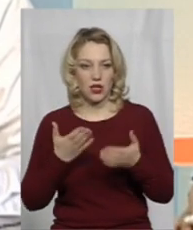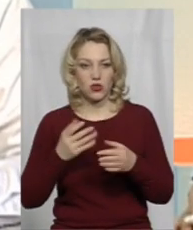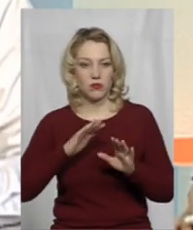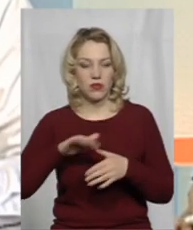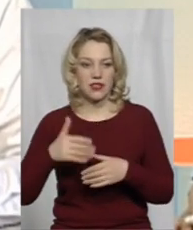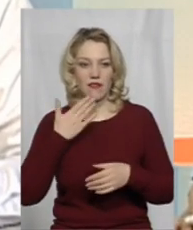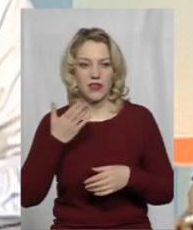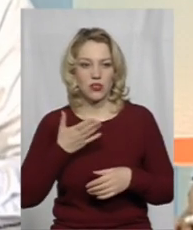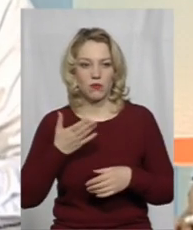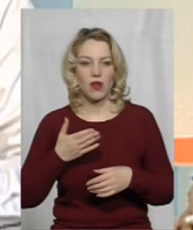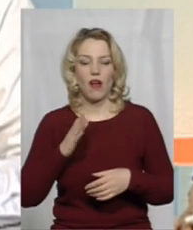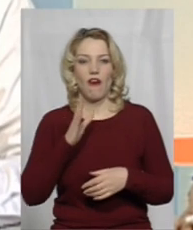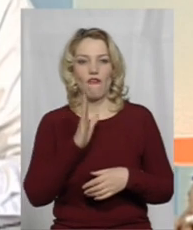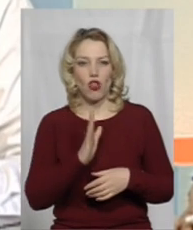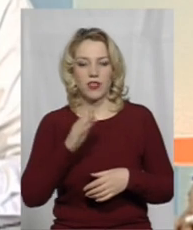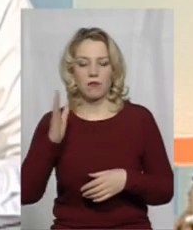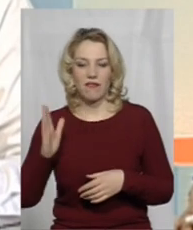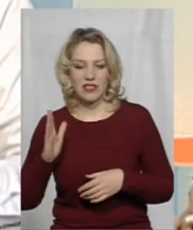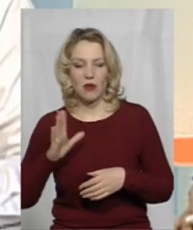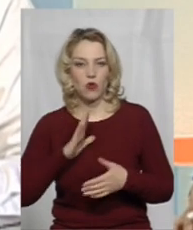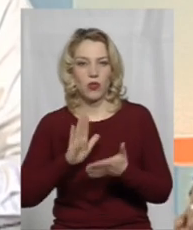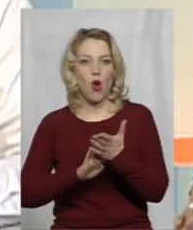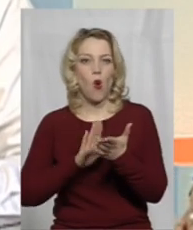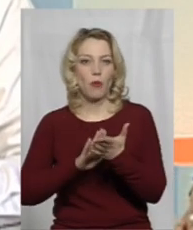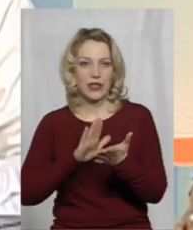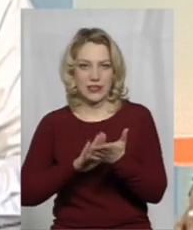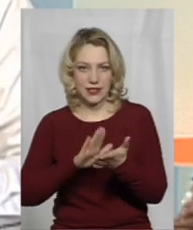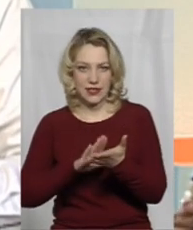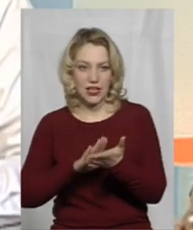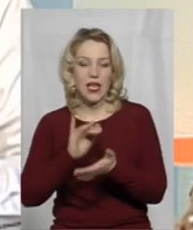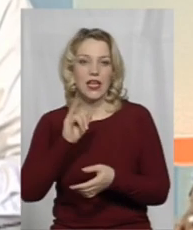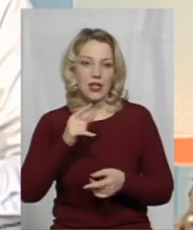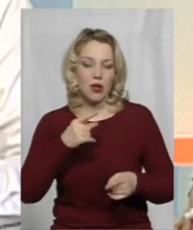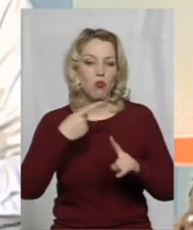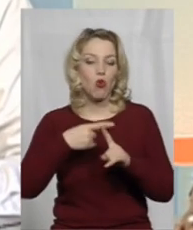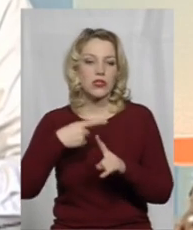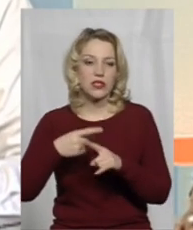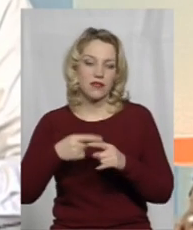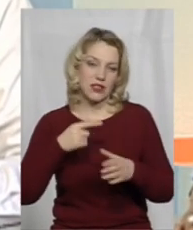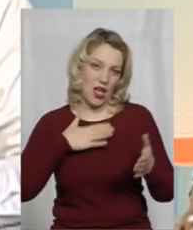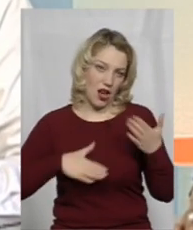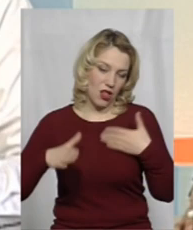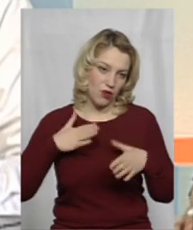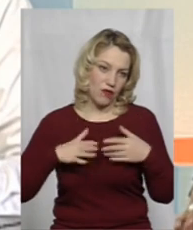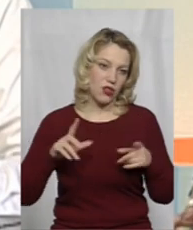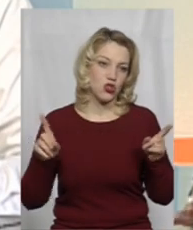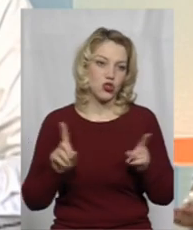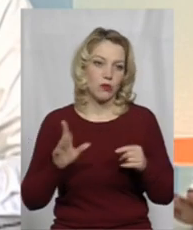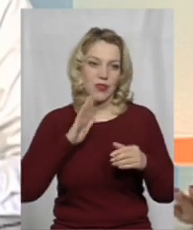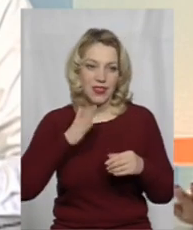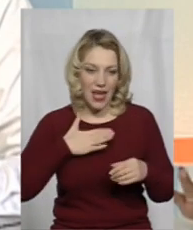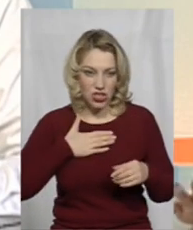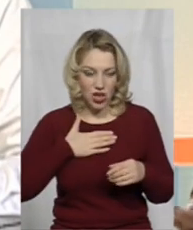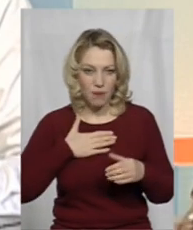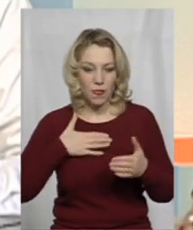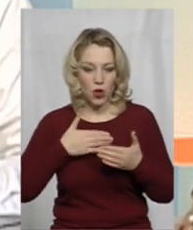виступу Володимира Васильовича, були оплески, і позитив це радувало. Щоб наша